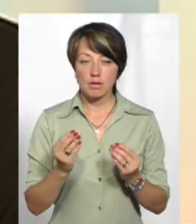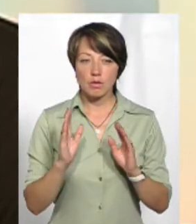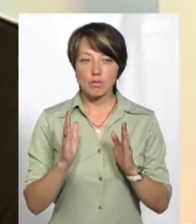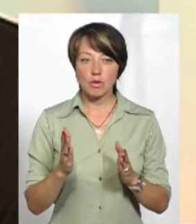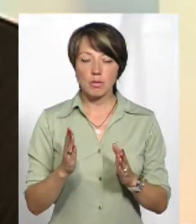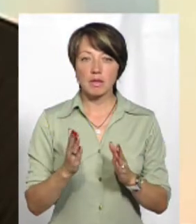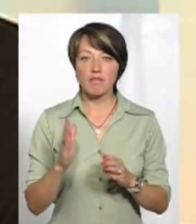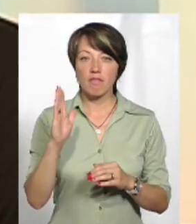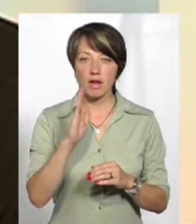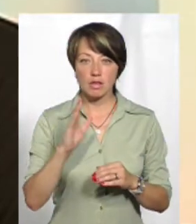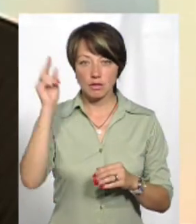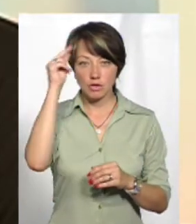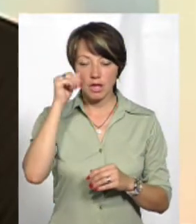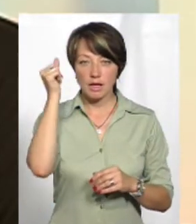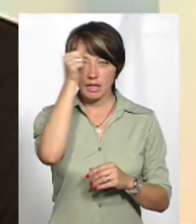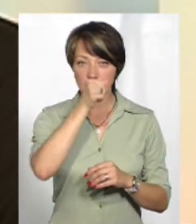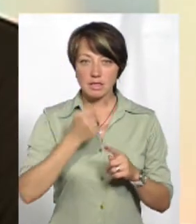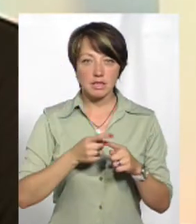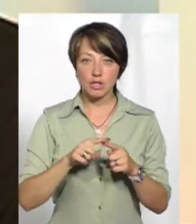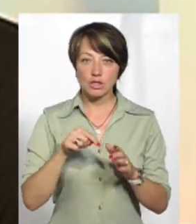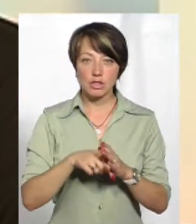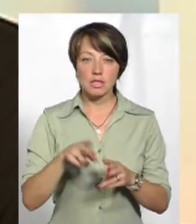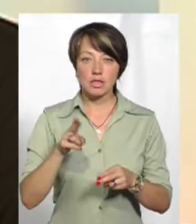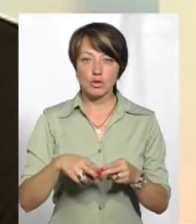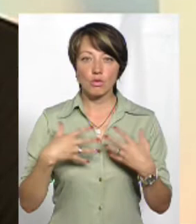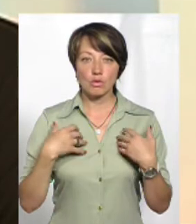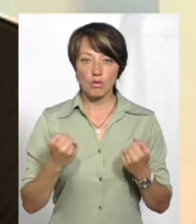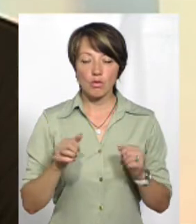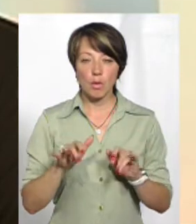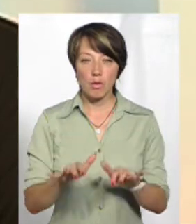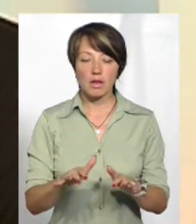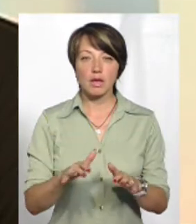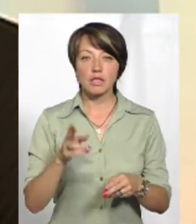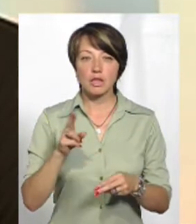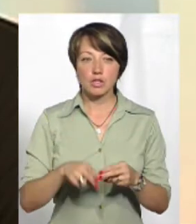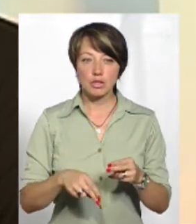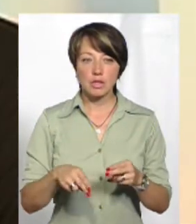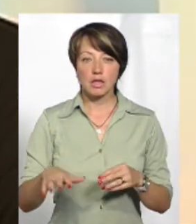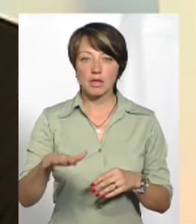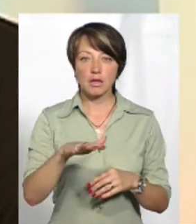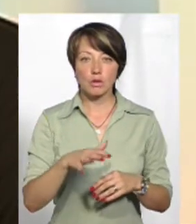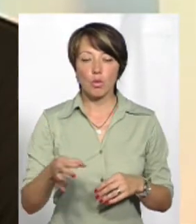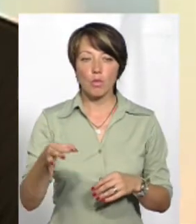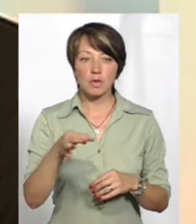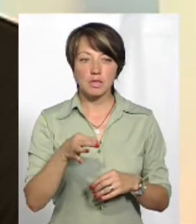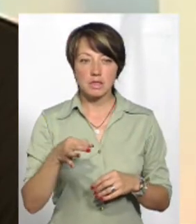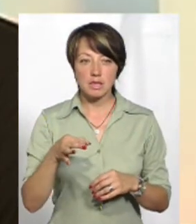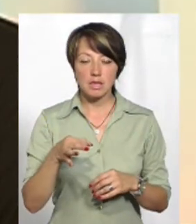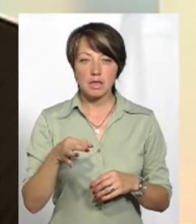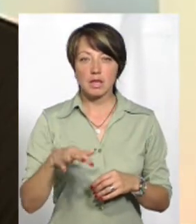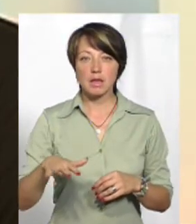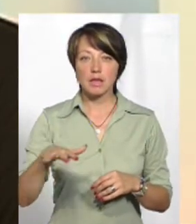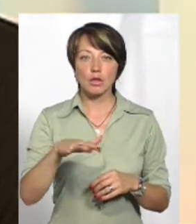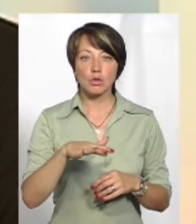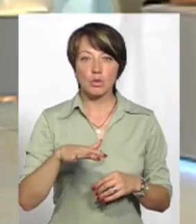вересня, і ми будемо мати навчальний рік, то це не значить, що закінчиться оздоровча компанія. Вона закінчується на території області і на